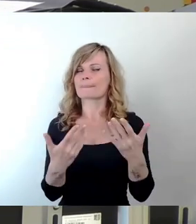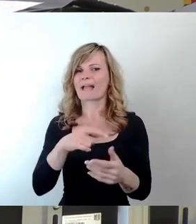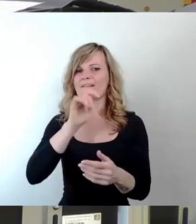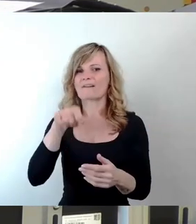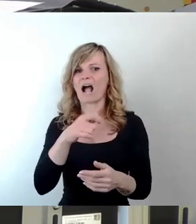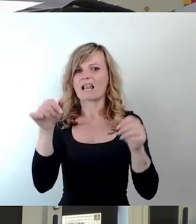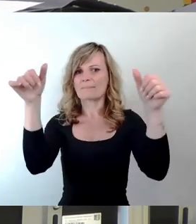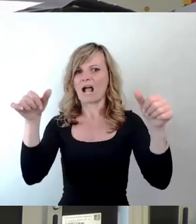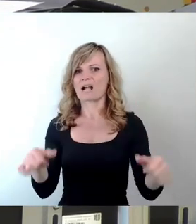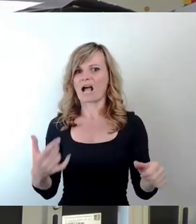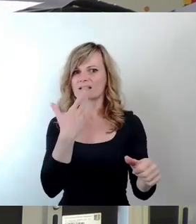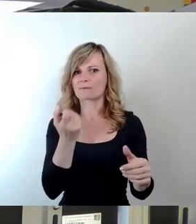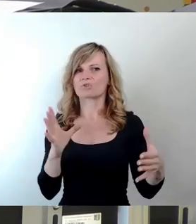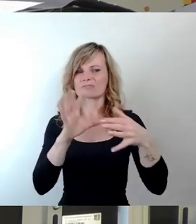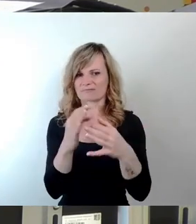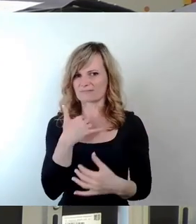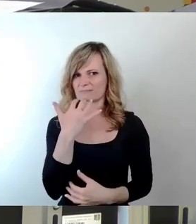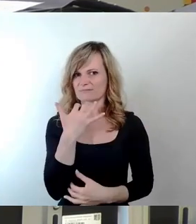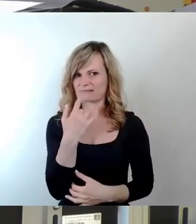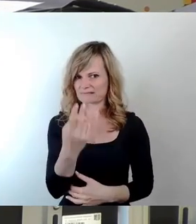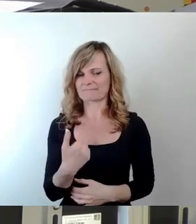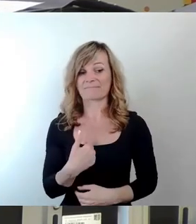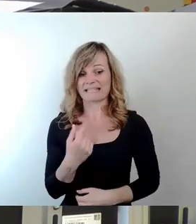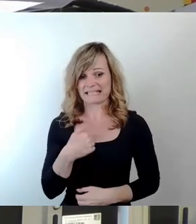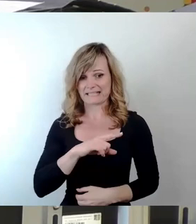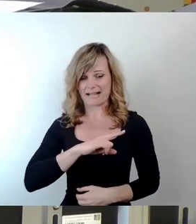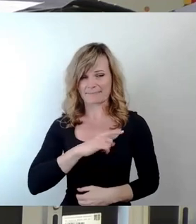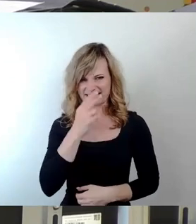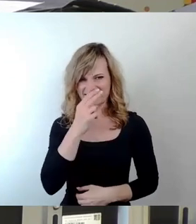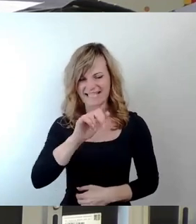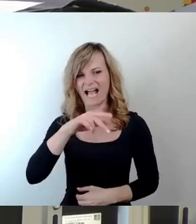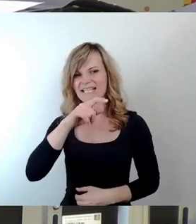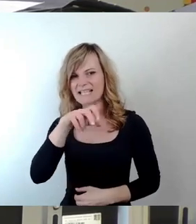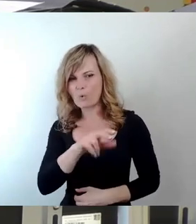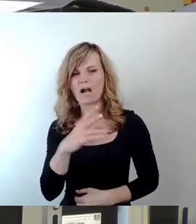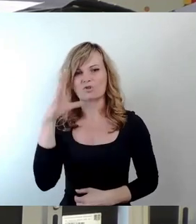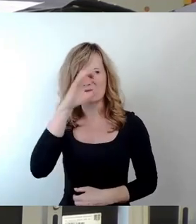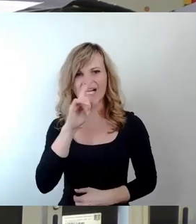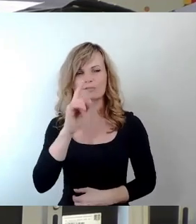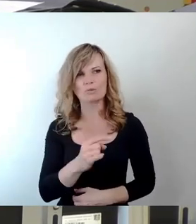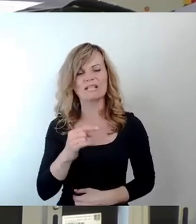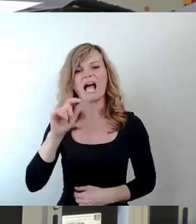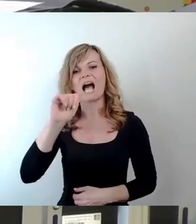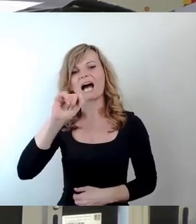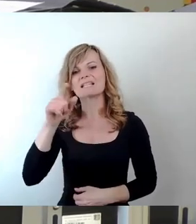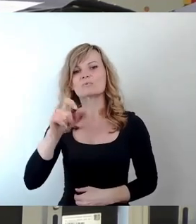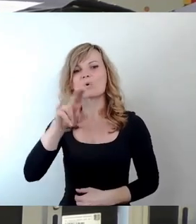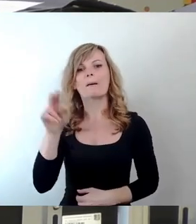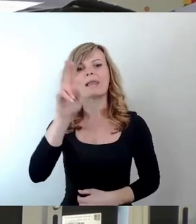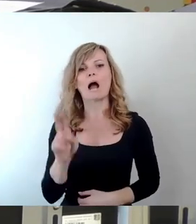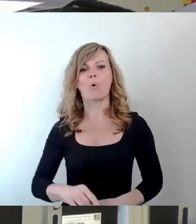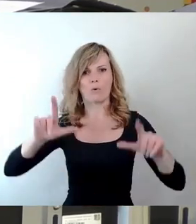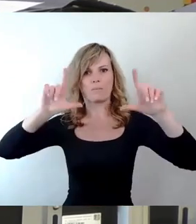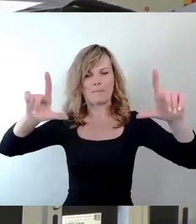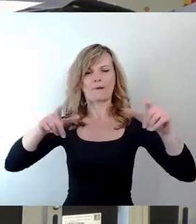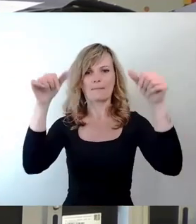ansprechen wollte? Ich habe jetzt gesehen, in Adenauer schwarz und in Azurblau ein Plakat, darauf steht, ich glaube es ähnlich,